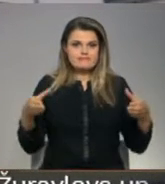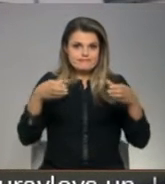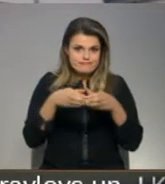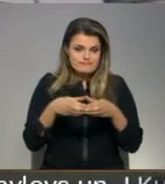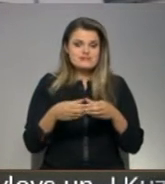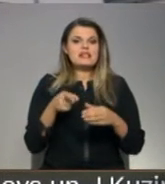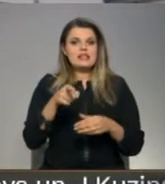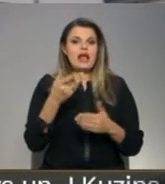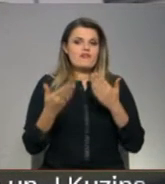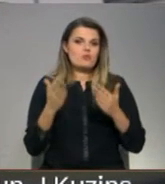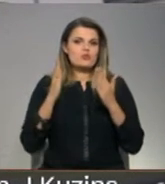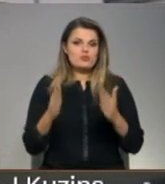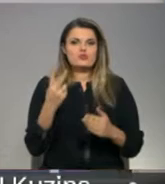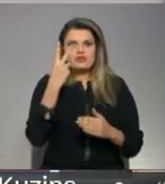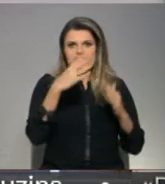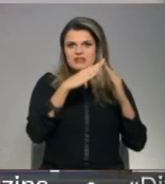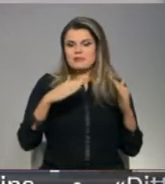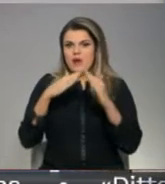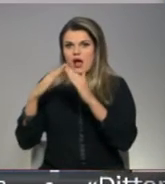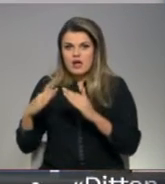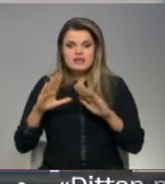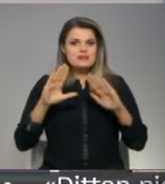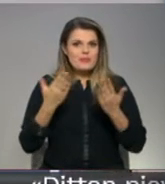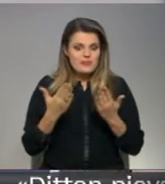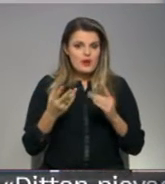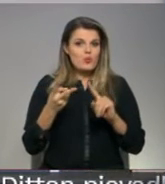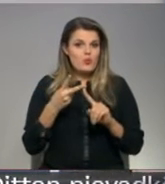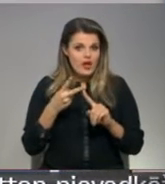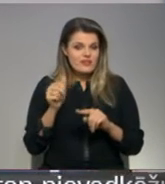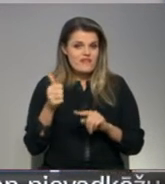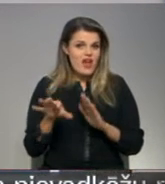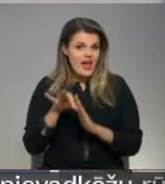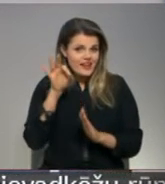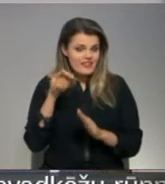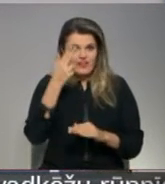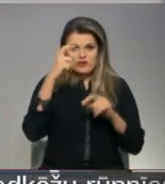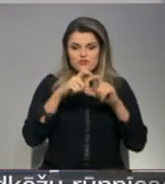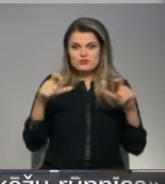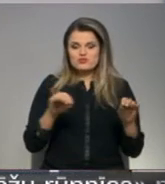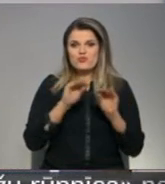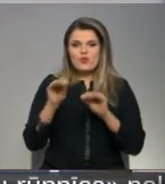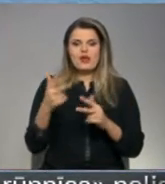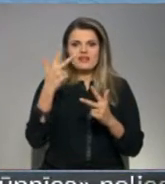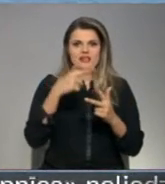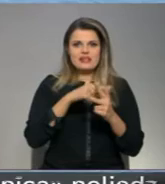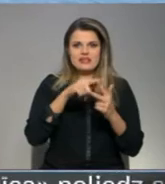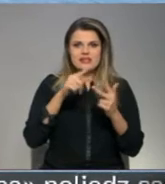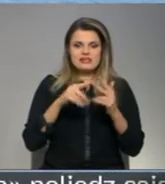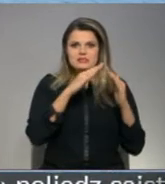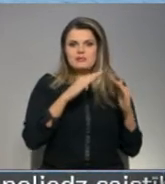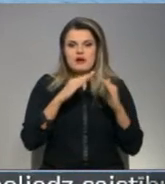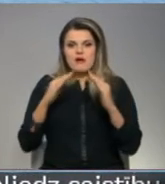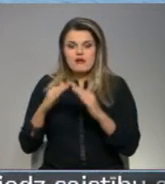Tā varētu būt izvietota divās sēkās. Savukārt otrajā variantā vidusskola būtu izvietota trijās sēkās. Ami